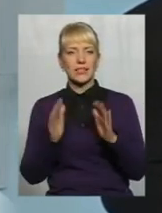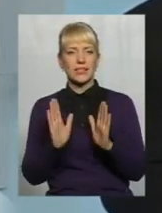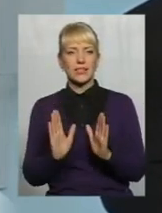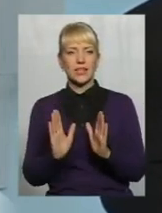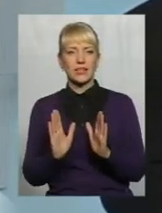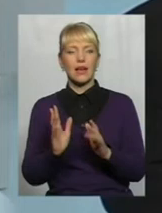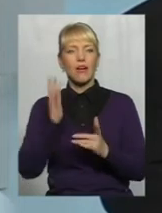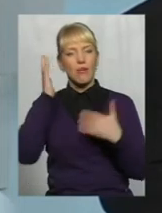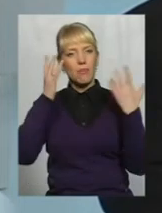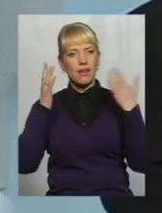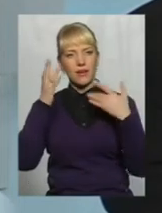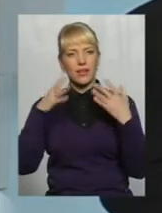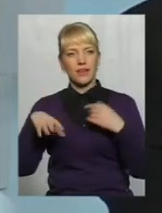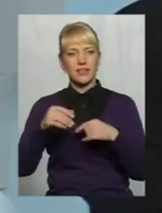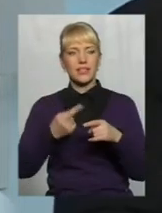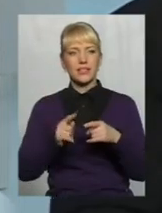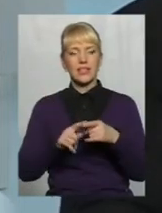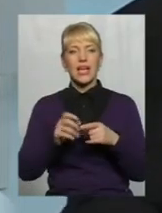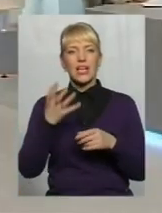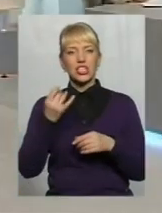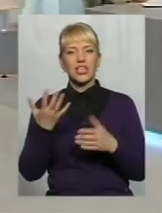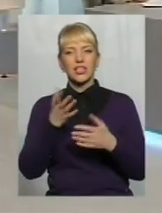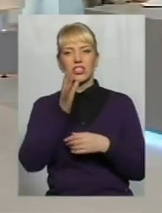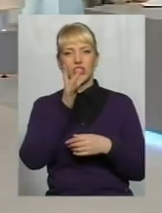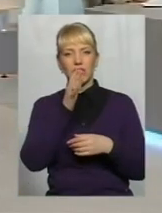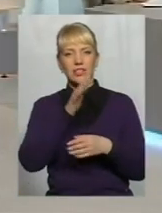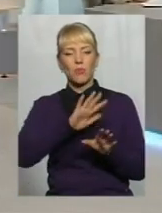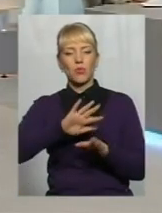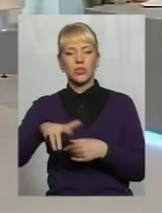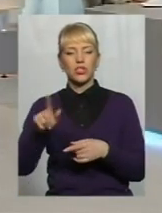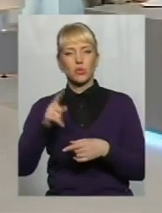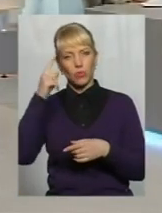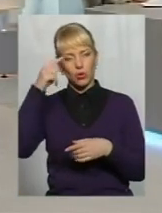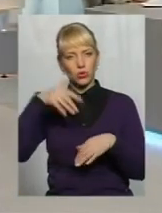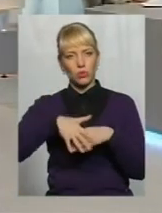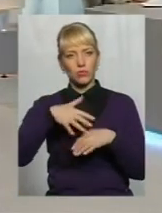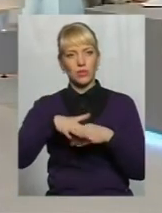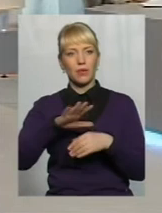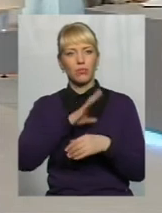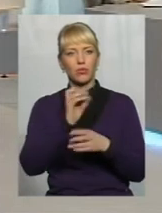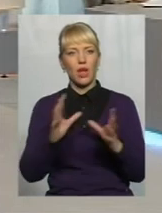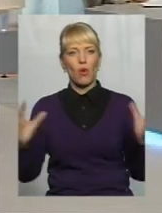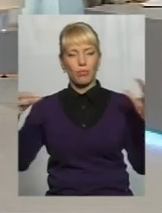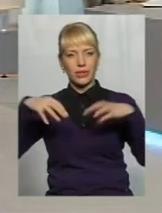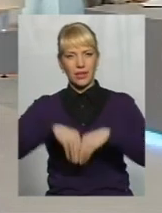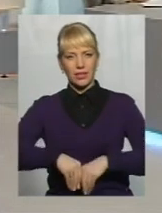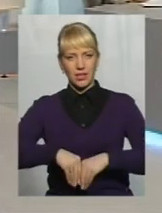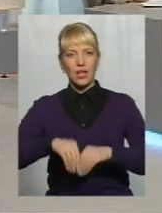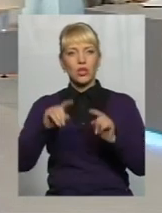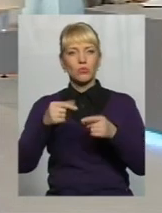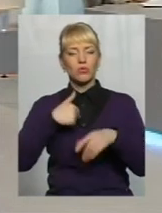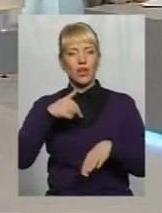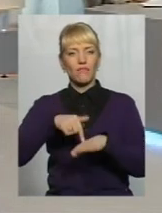у мріях це все. І ще якийсь час пройде, поки це все розуміння буде на об'єднання. Тому що я так